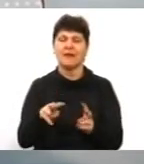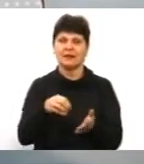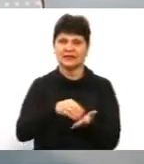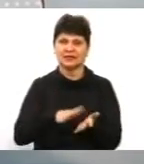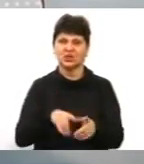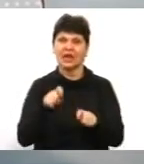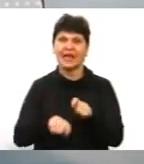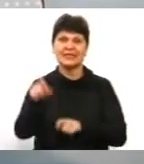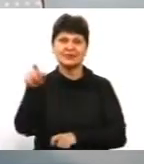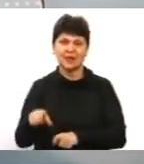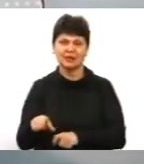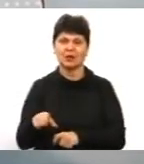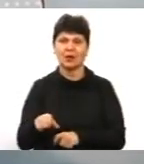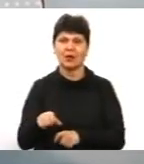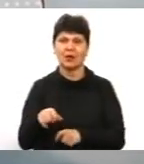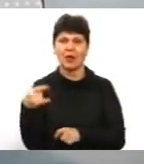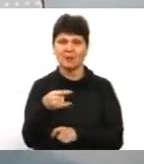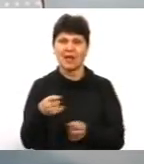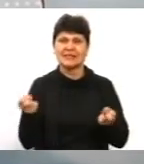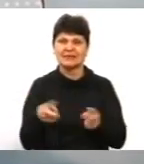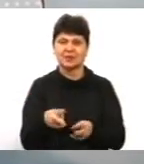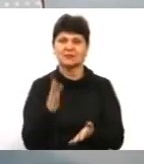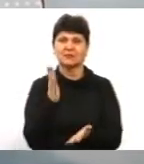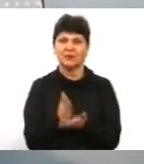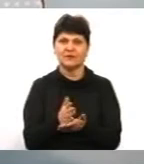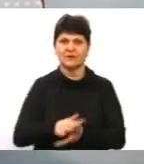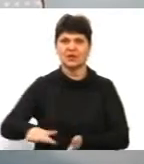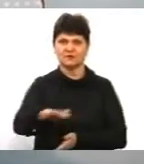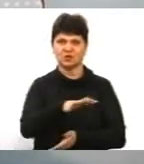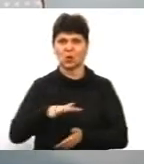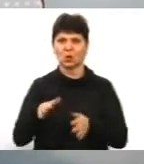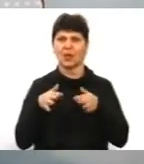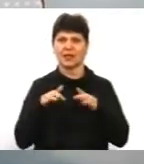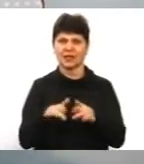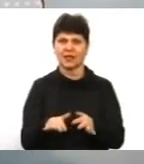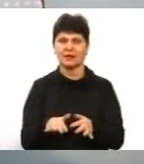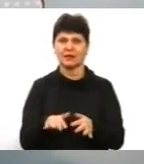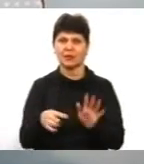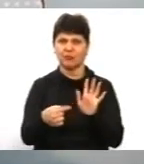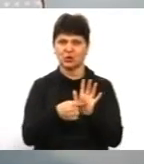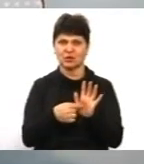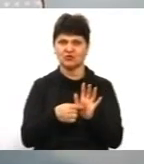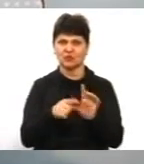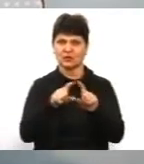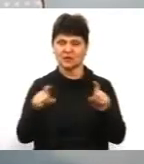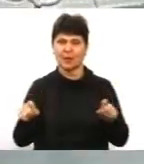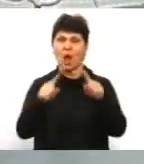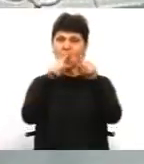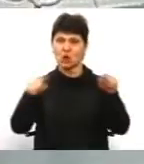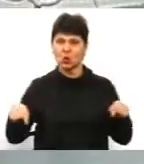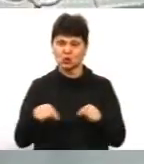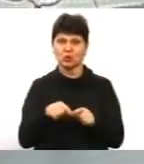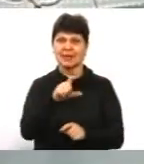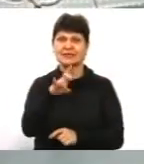сюжеті, екіпажі спецавто мають перебувати в зоні дії, які позначені знаками? Дорожні знаки встановлюємо